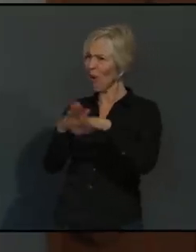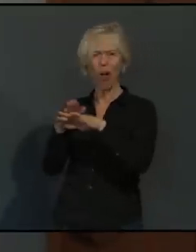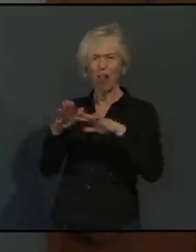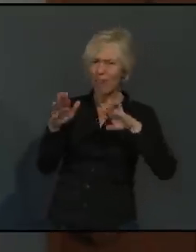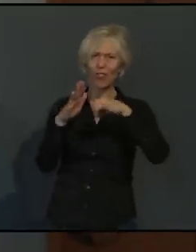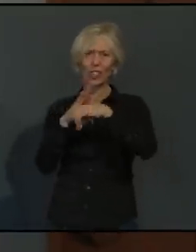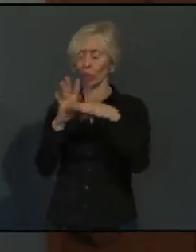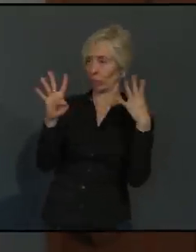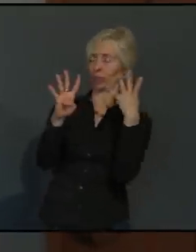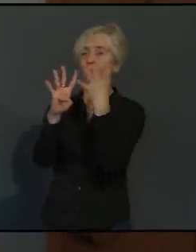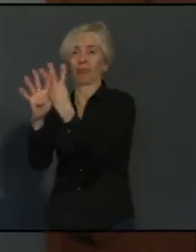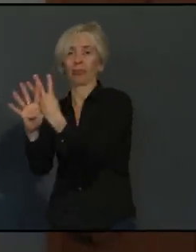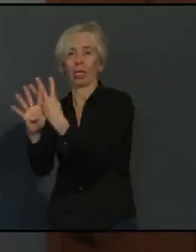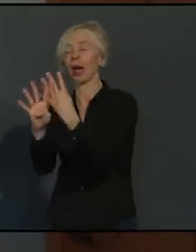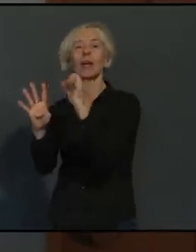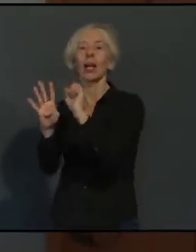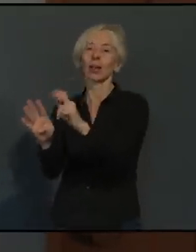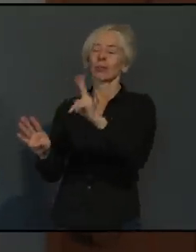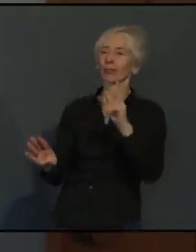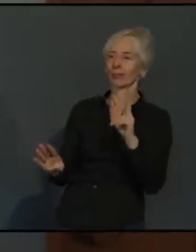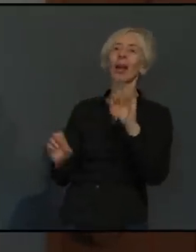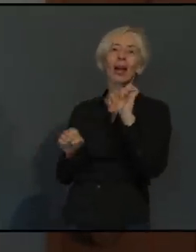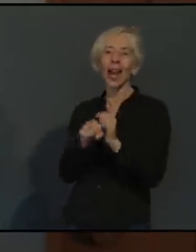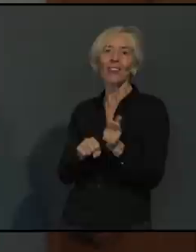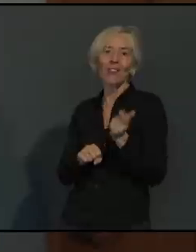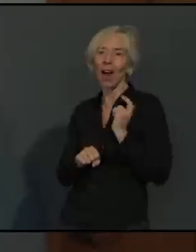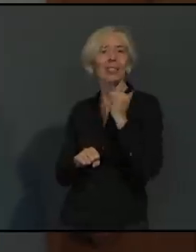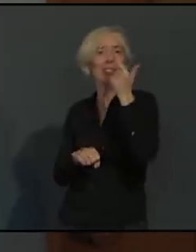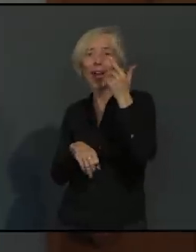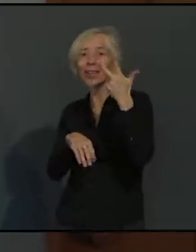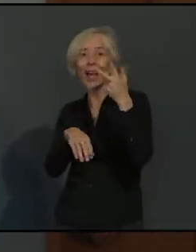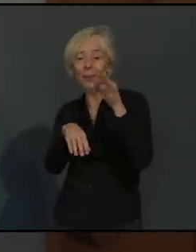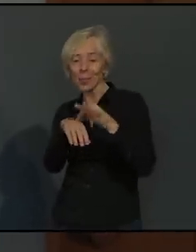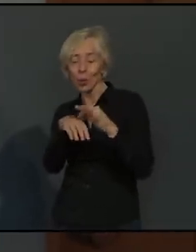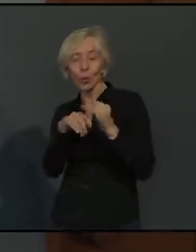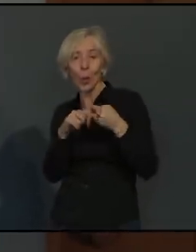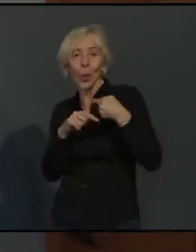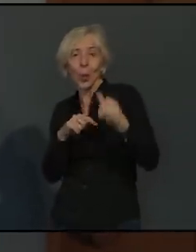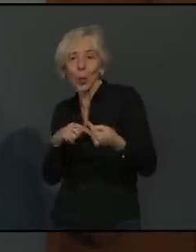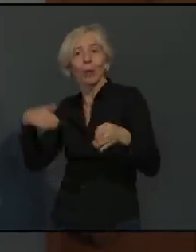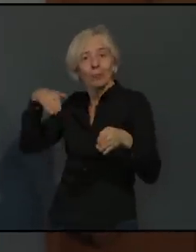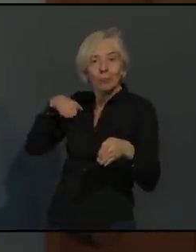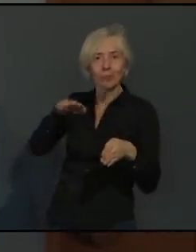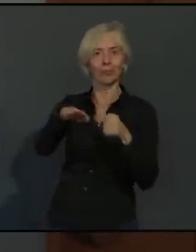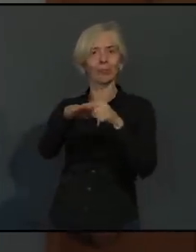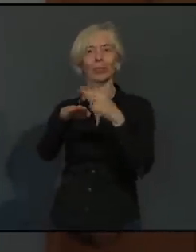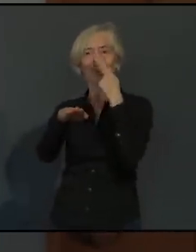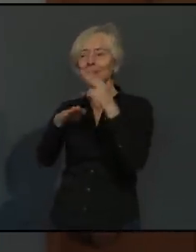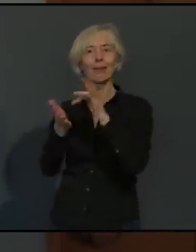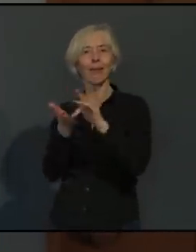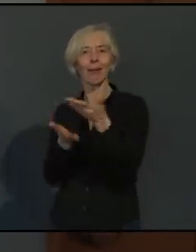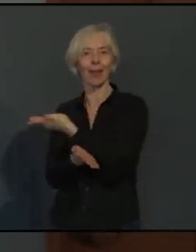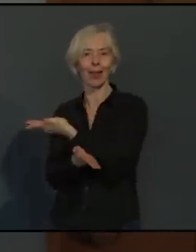verfügbar. Also da ist der Effekt immer erkennbar, dass die zweite Bahn dann mäßig gefüllt ist. Also da ausreichend